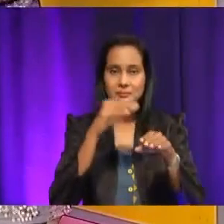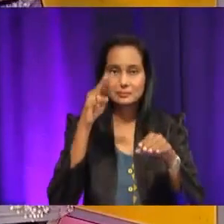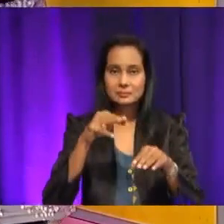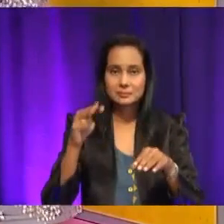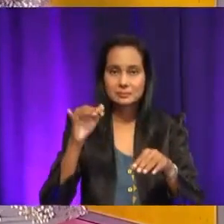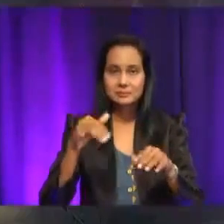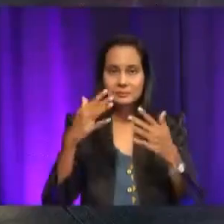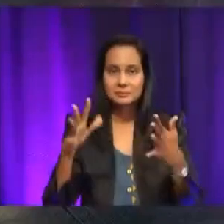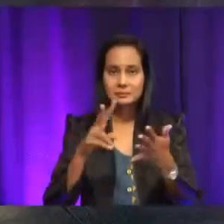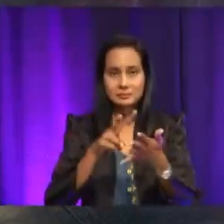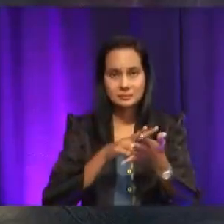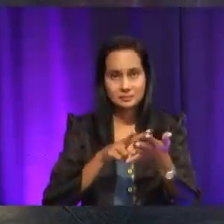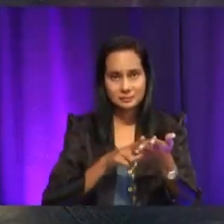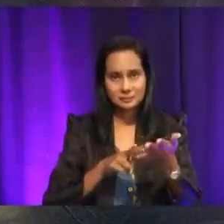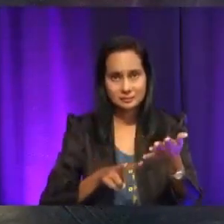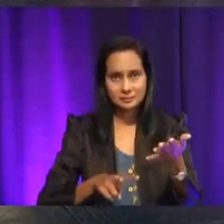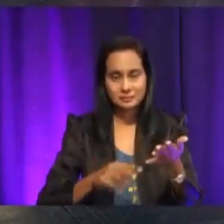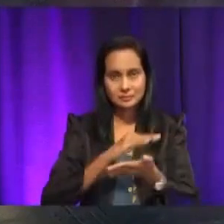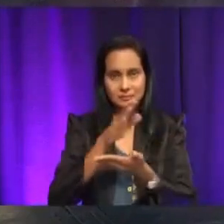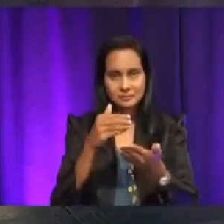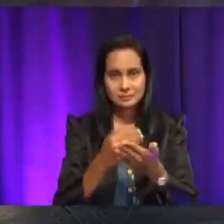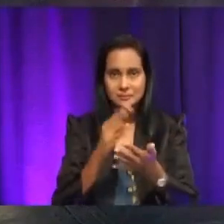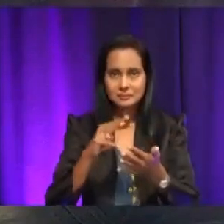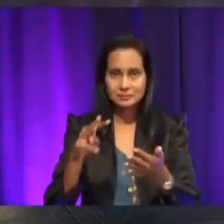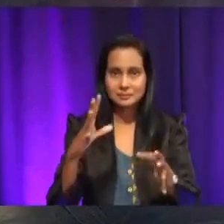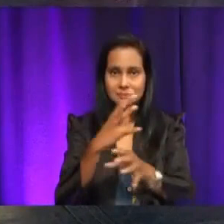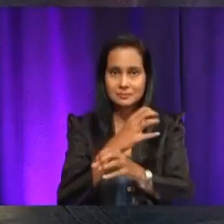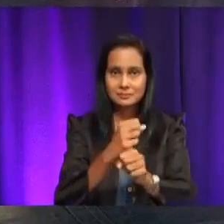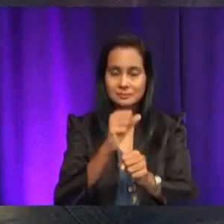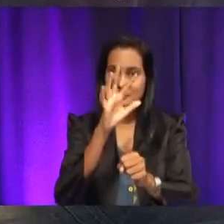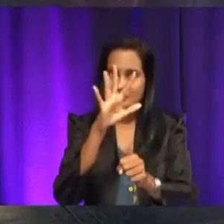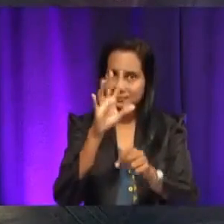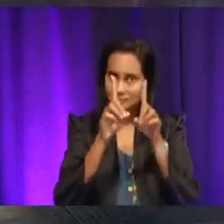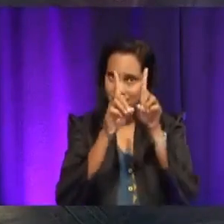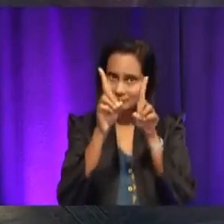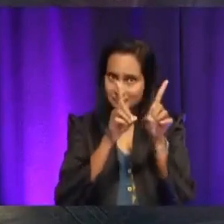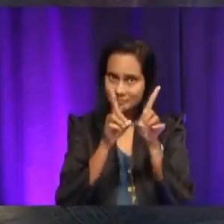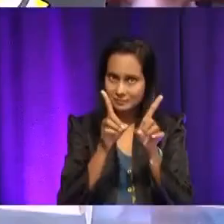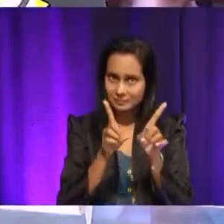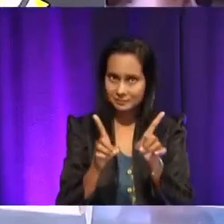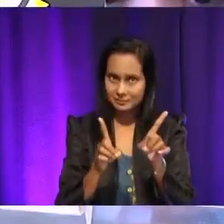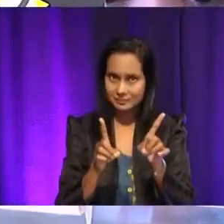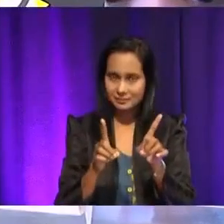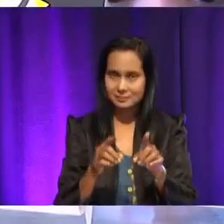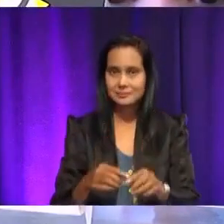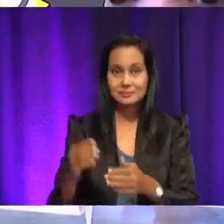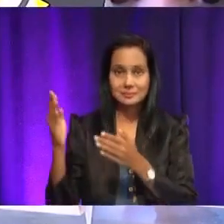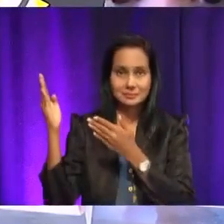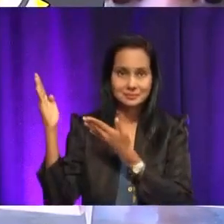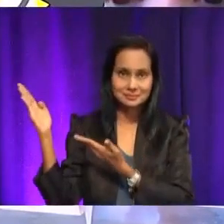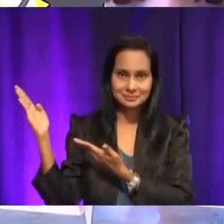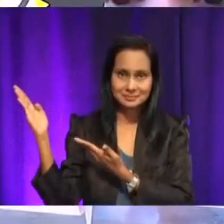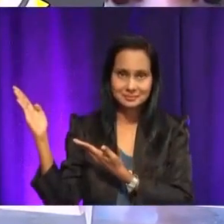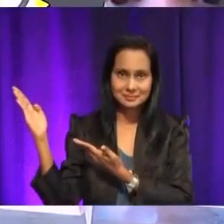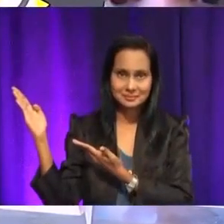token 5 bintang kepada semua murid. Kak Ria boleh tolong. Tolong angkatkan token 5 bintang. Okey, ini ganjaran